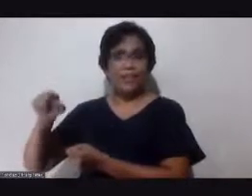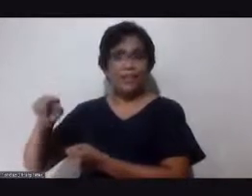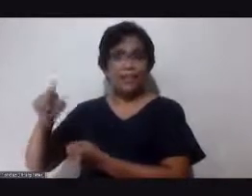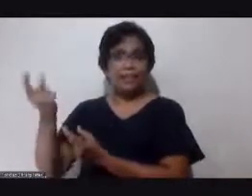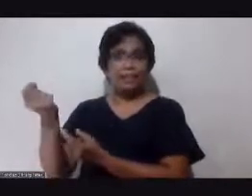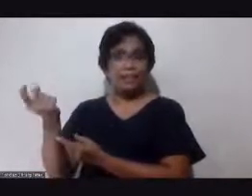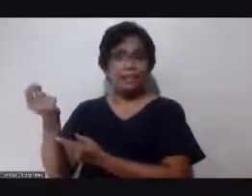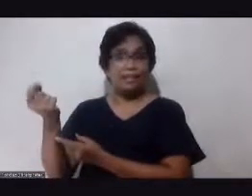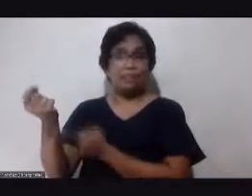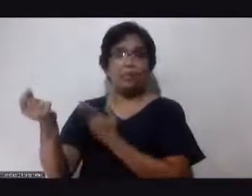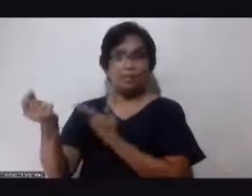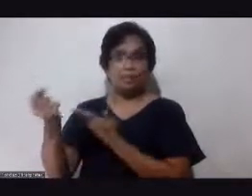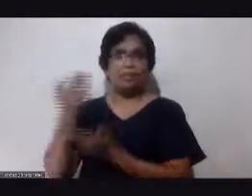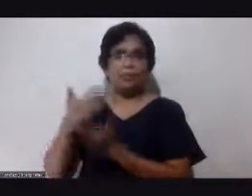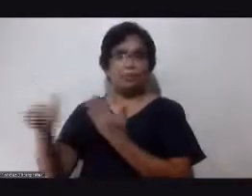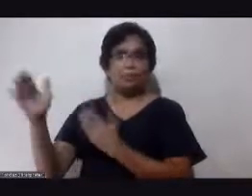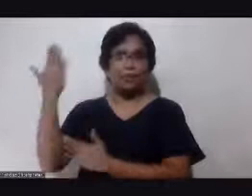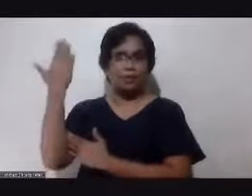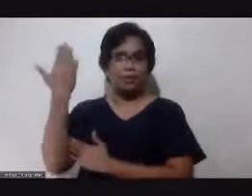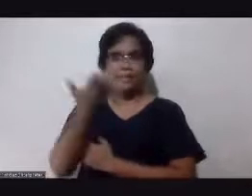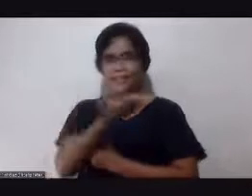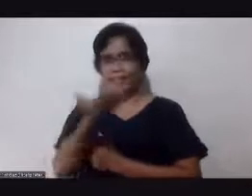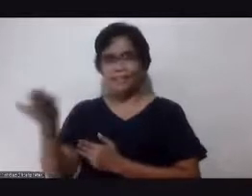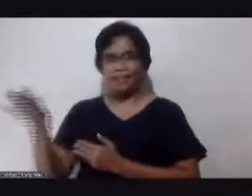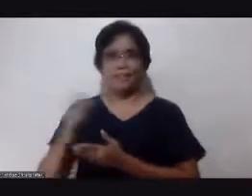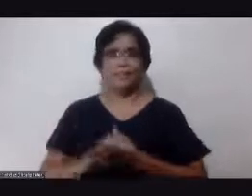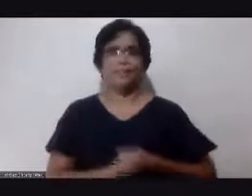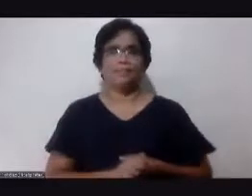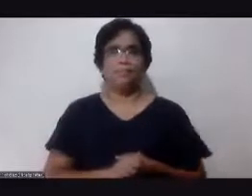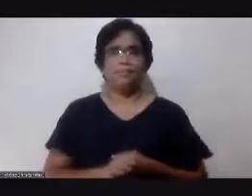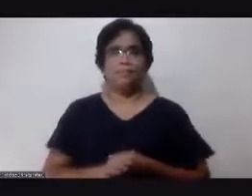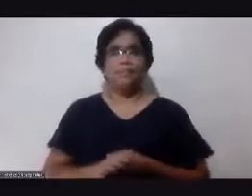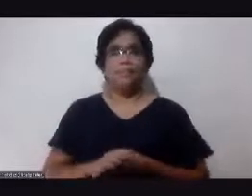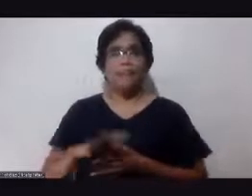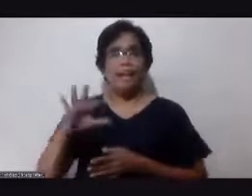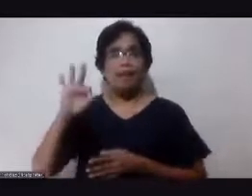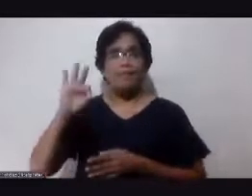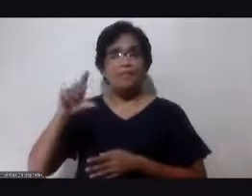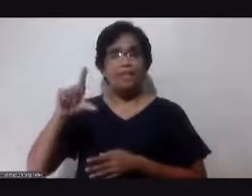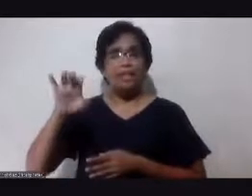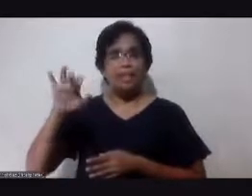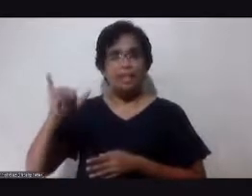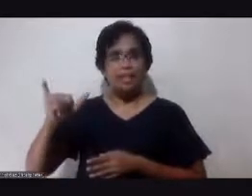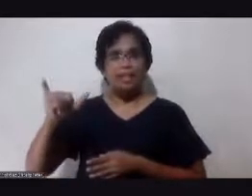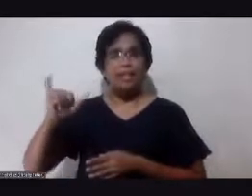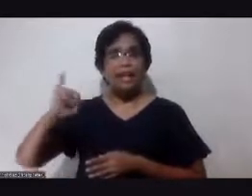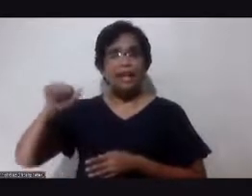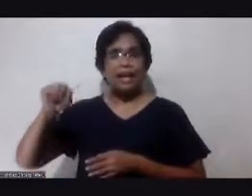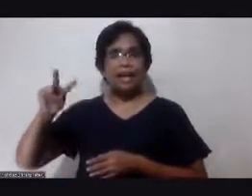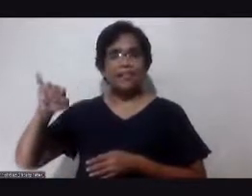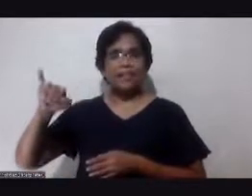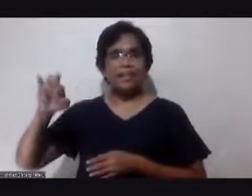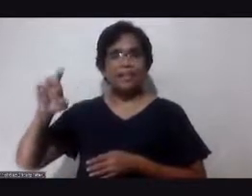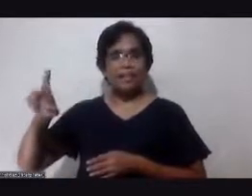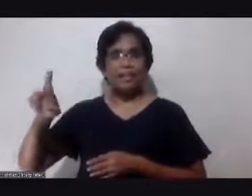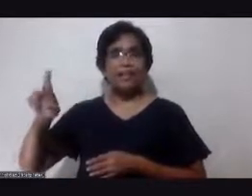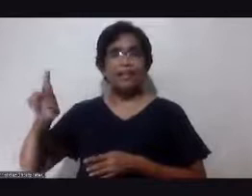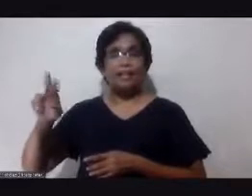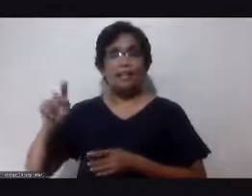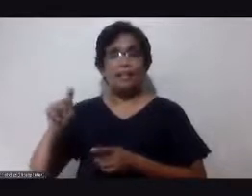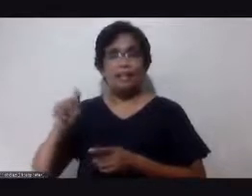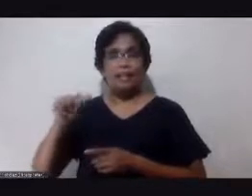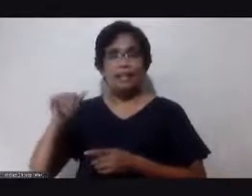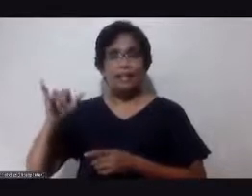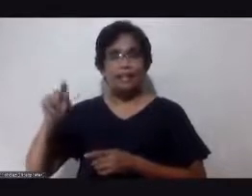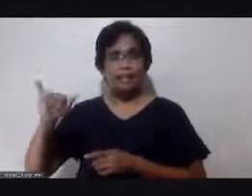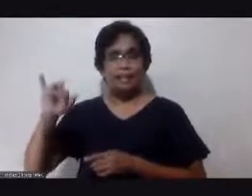Singapore. Okay? Good morning po sa inyo. Okay? Si Feli Javier, ng Taytay Rizal, at ang kanyang biyanan na si Mami